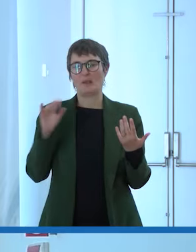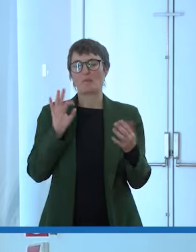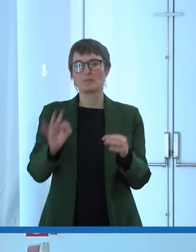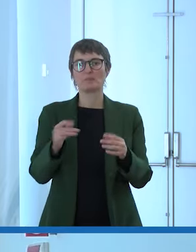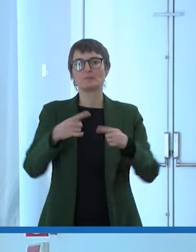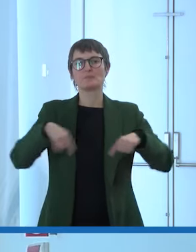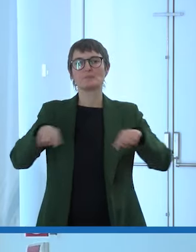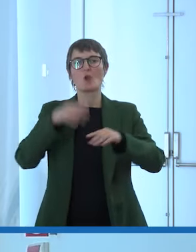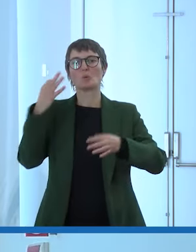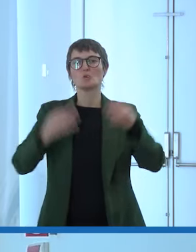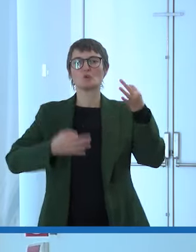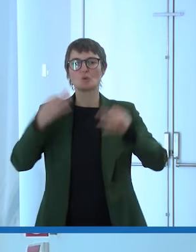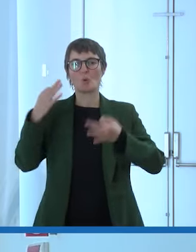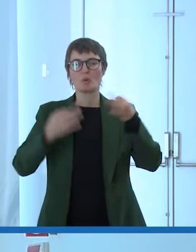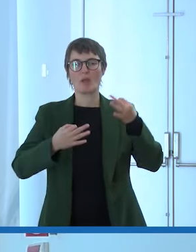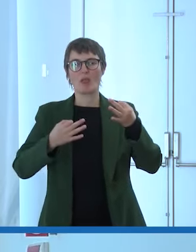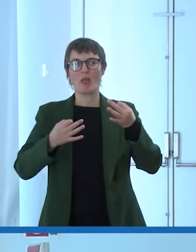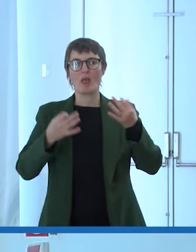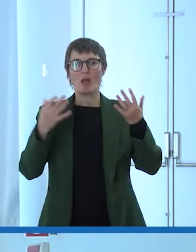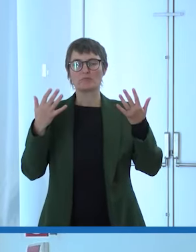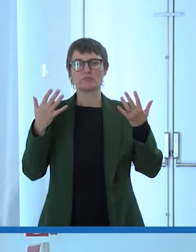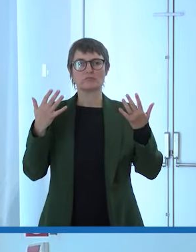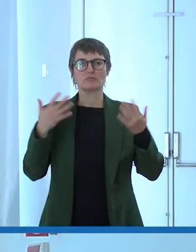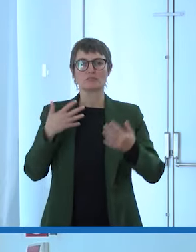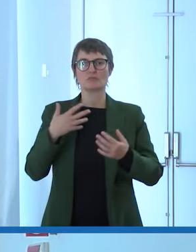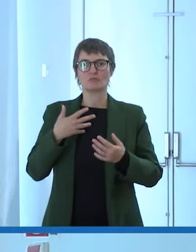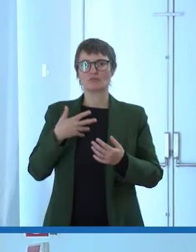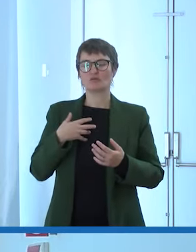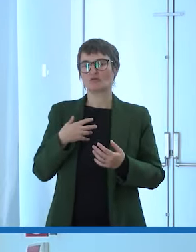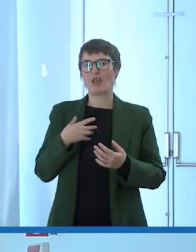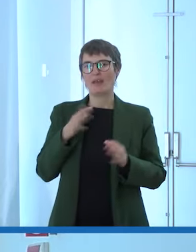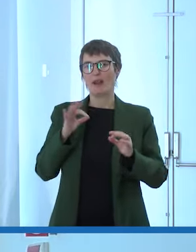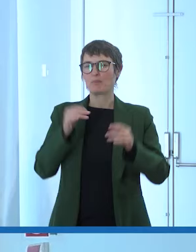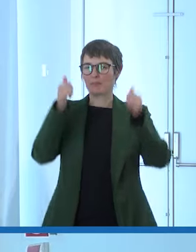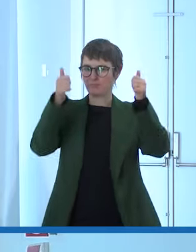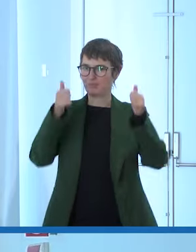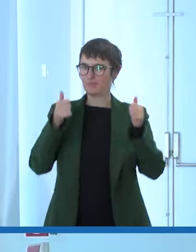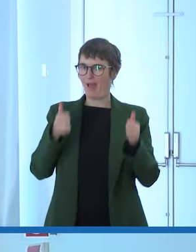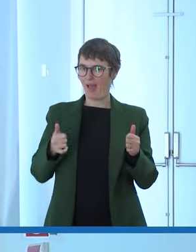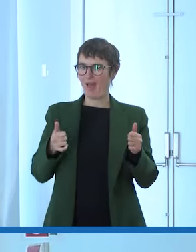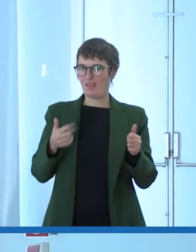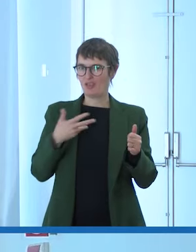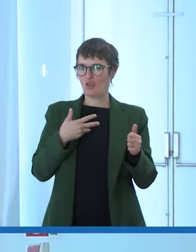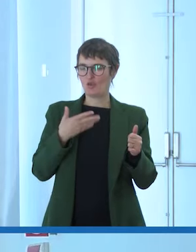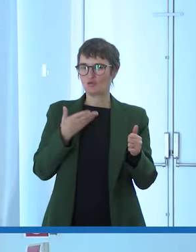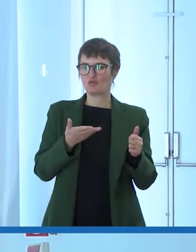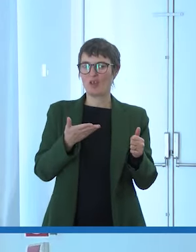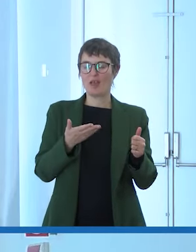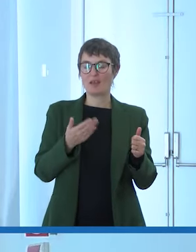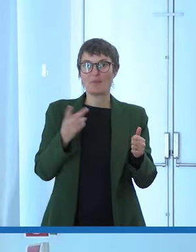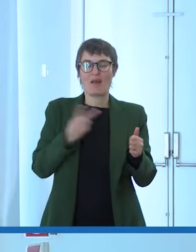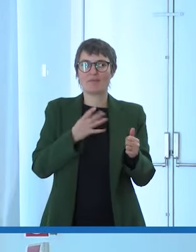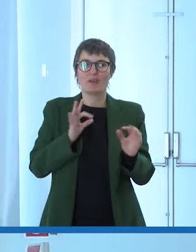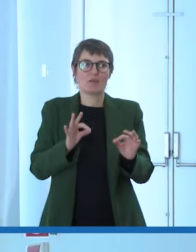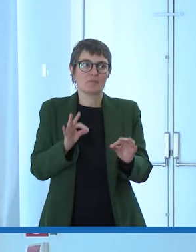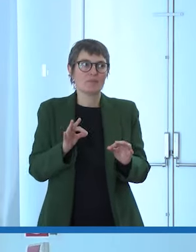era prevista una facoltà prevista dal bando ma a testimonianza proprio della difficoltà di scegliere i